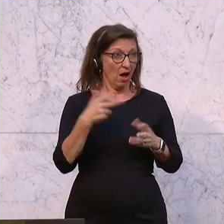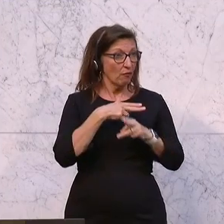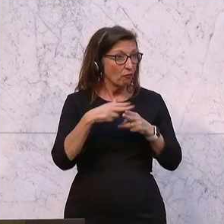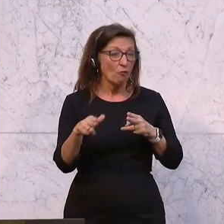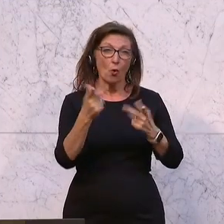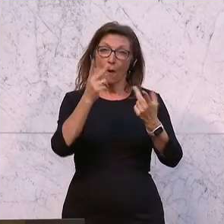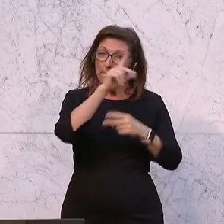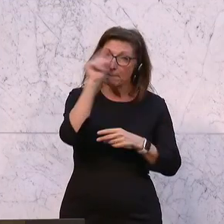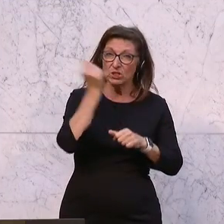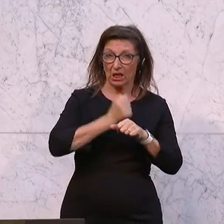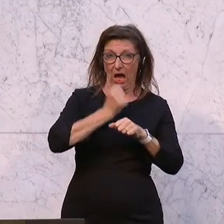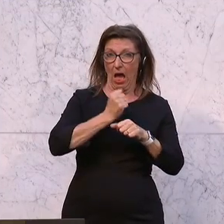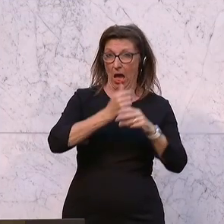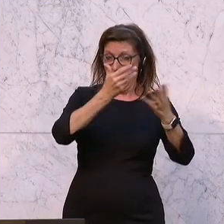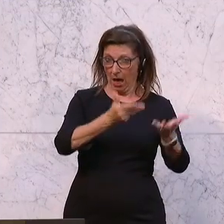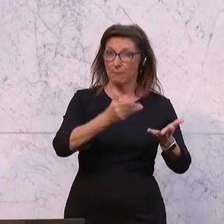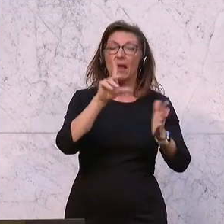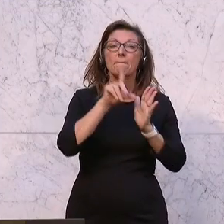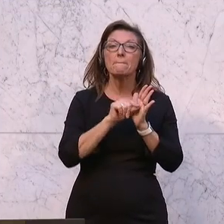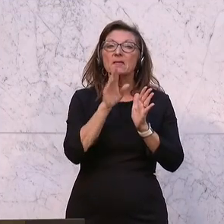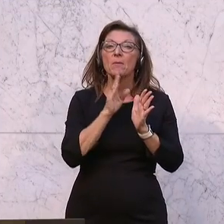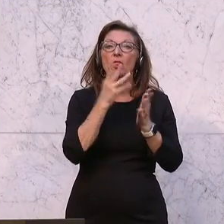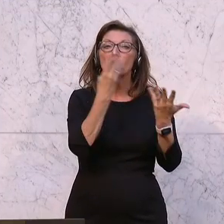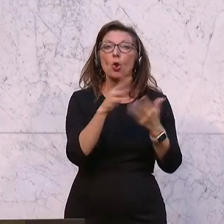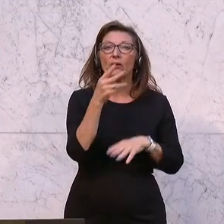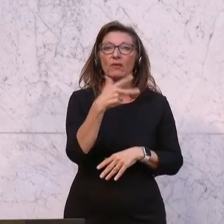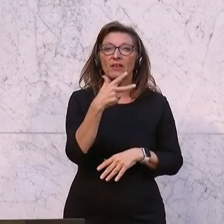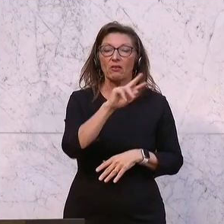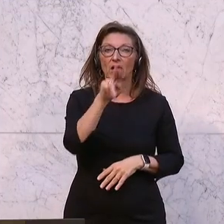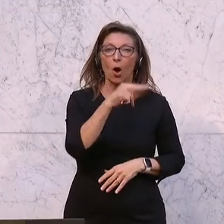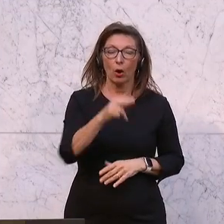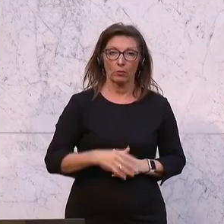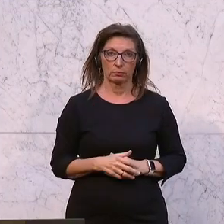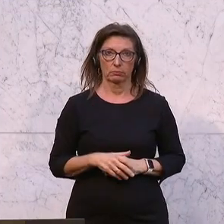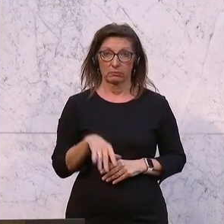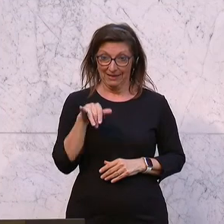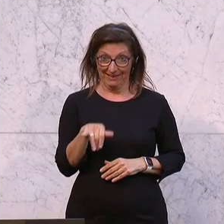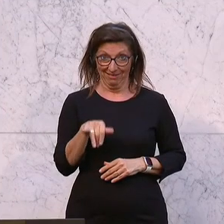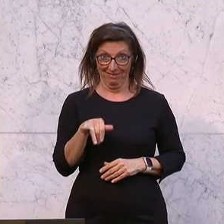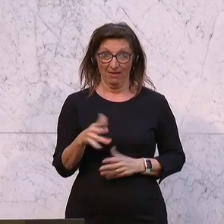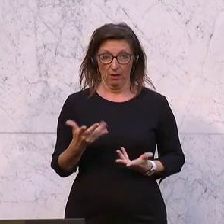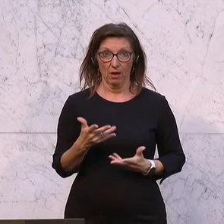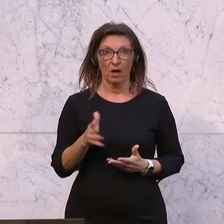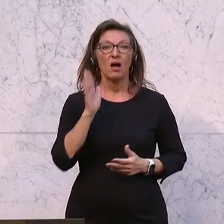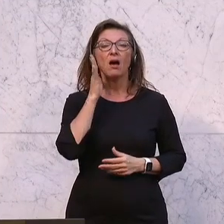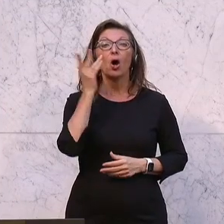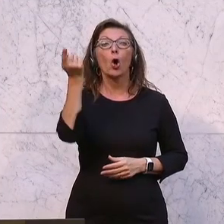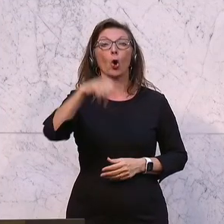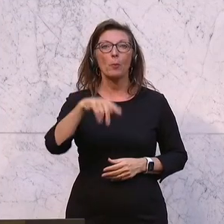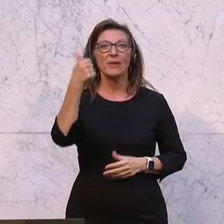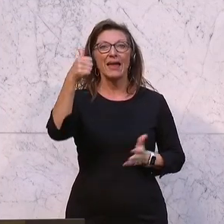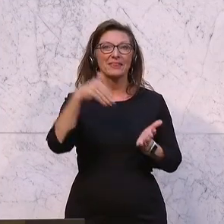und die Menschen zu arbeiten, hat die Mindestpension 933 Euro betragen. Im Jänner, ab Jänner wird sie betragen 1